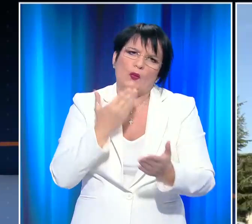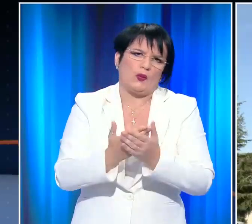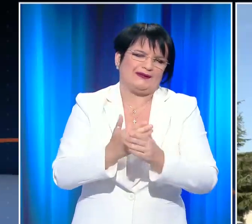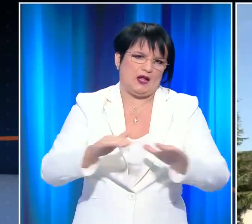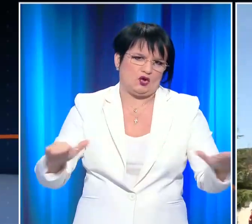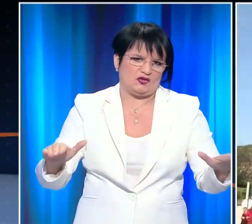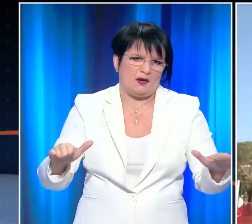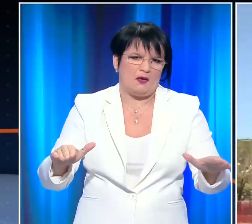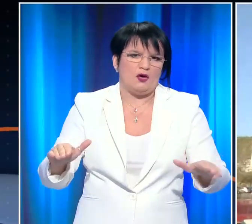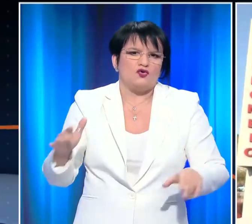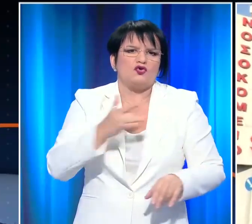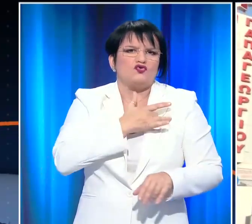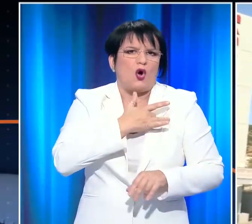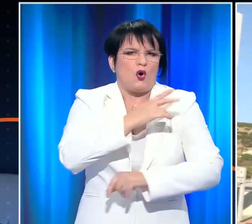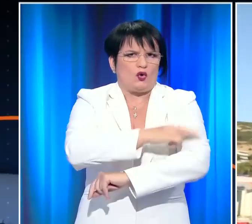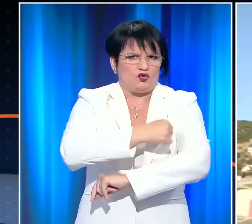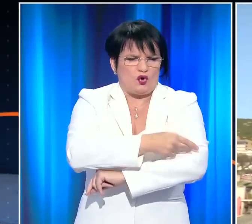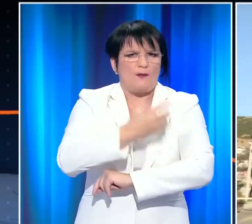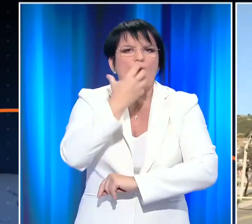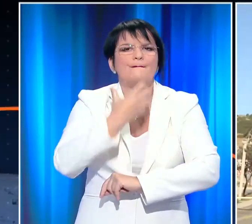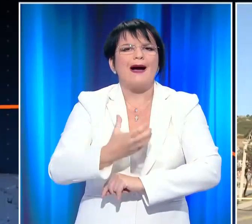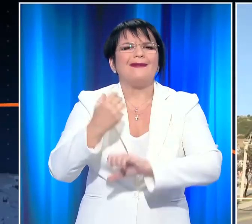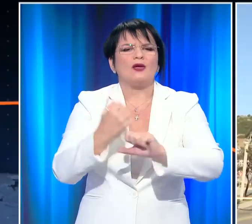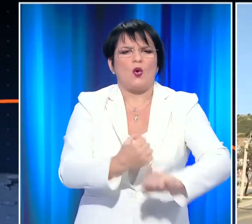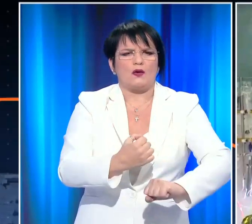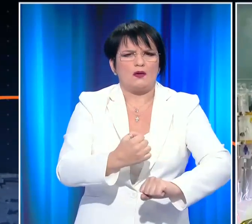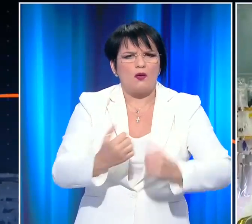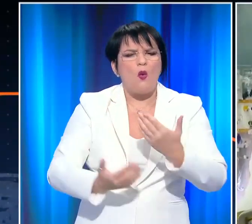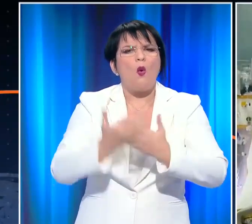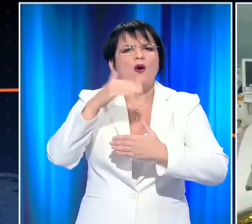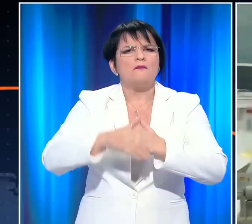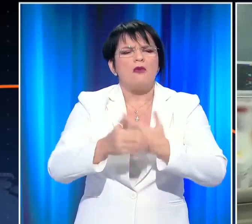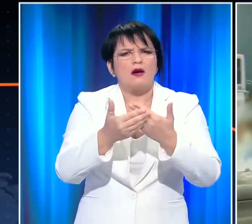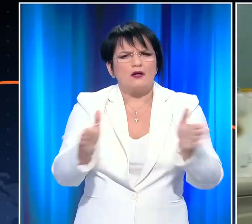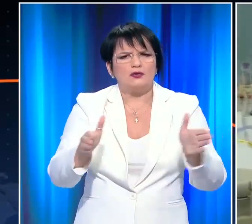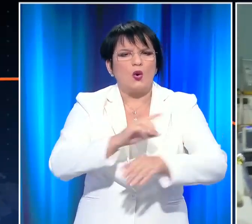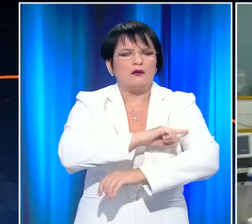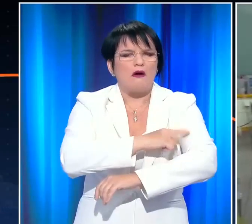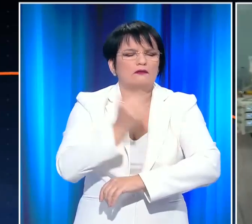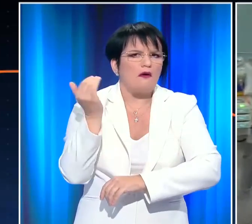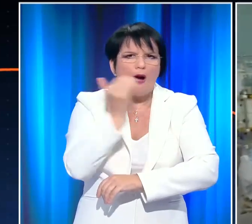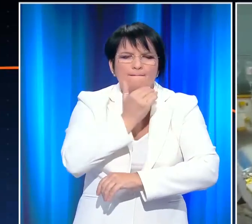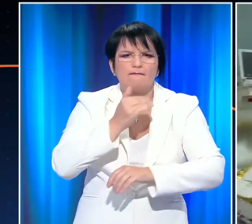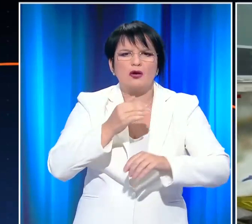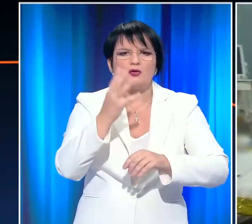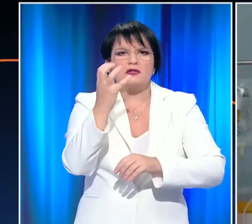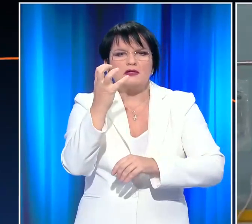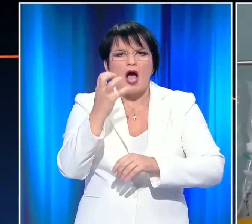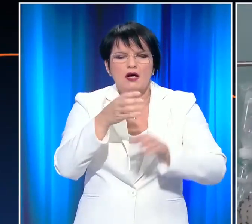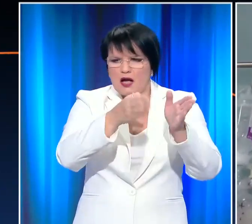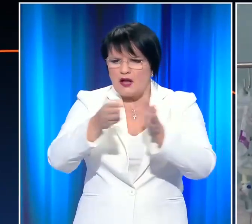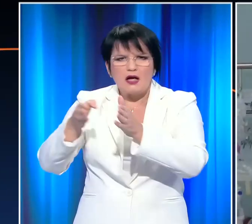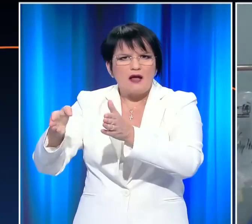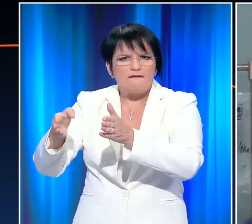αυτά. Έμφραγμα στο νοσοκομείο Παπαγιωργίου. Στη διάρκεια της εφημερίας του οι γιατροί του αναγκάστηκαν καθώς ήταν κατηλημένα τα 40 κρεβάτια της